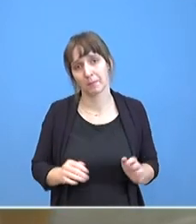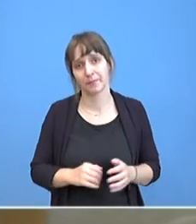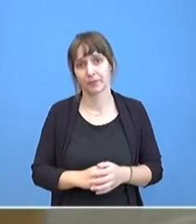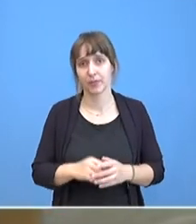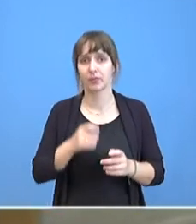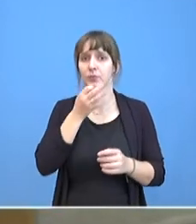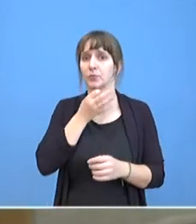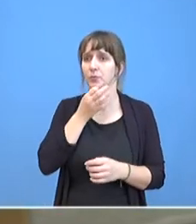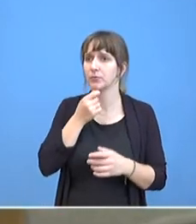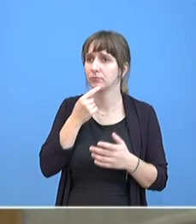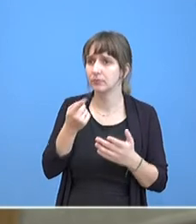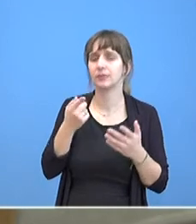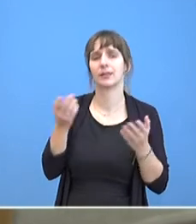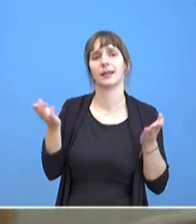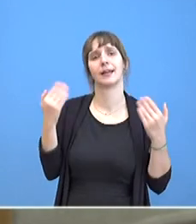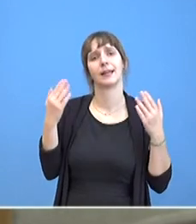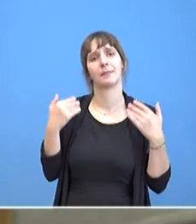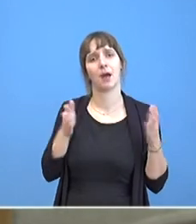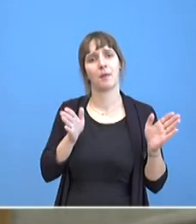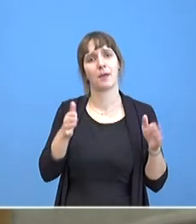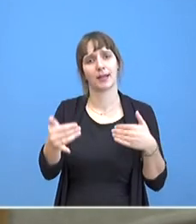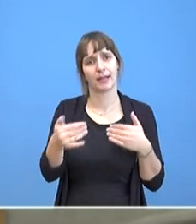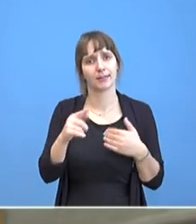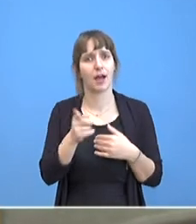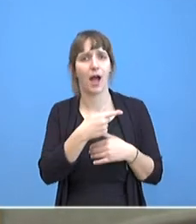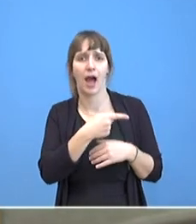sind doch quasi für alle Sektoren und für alle Ministerien